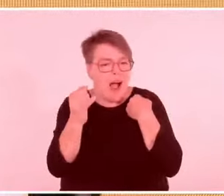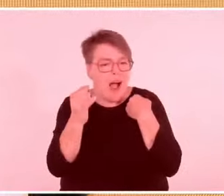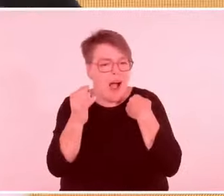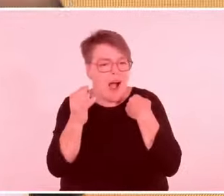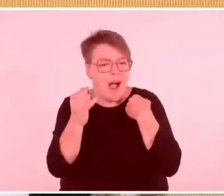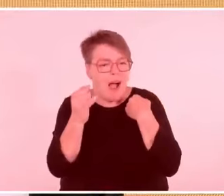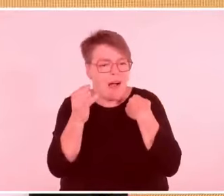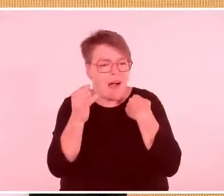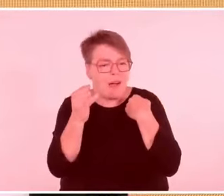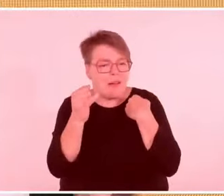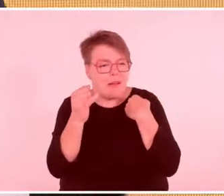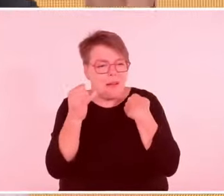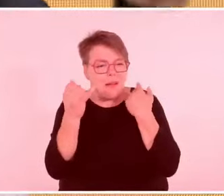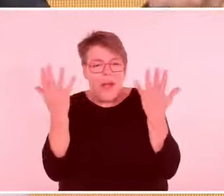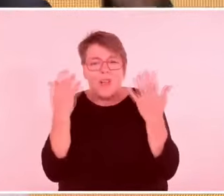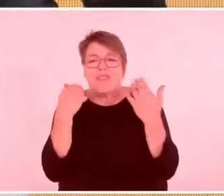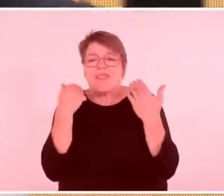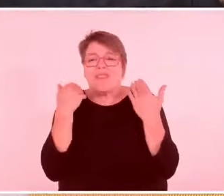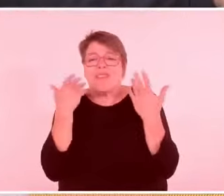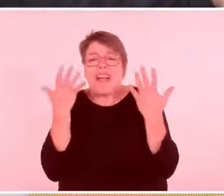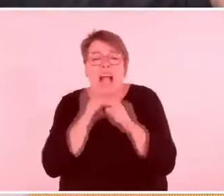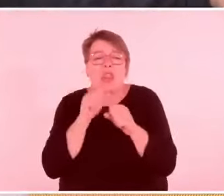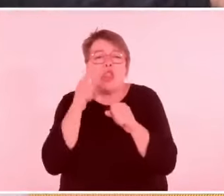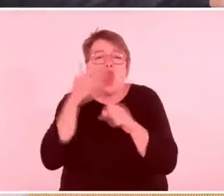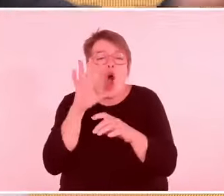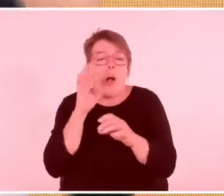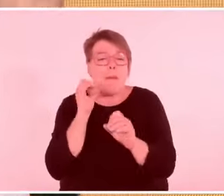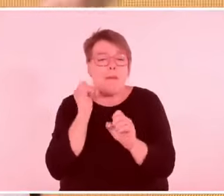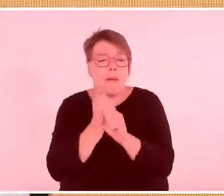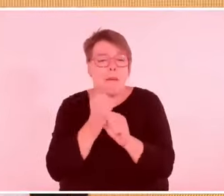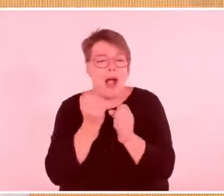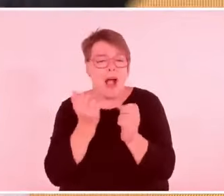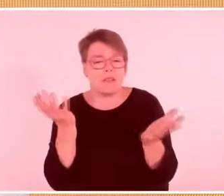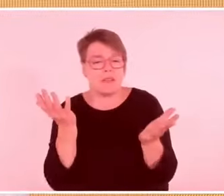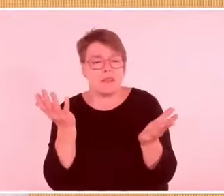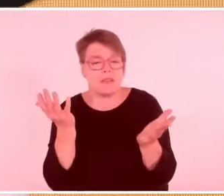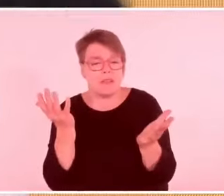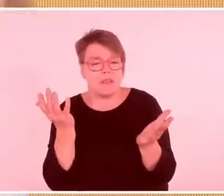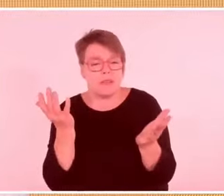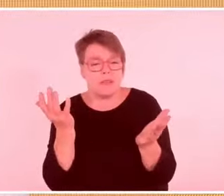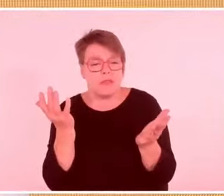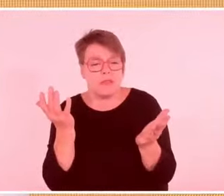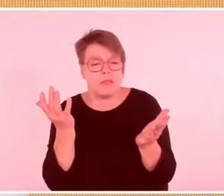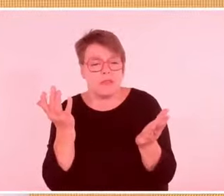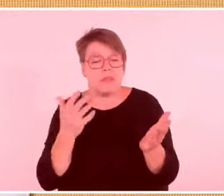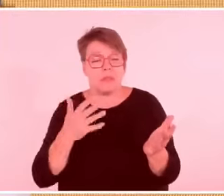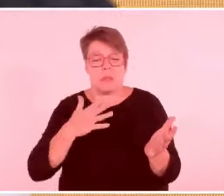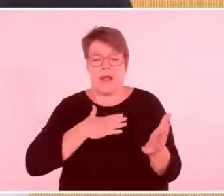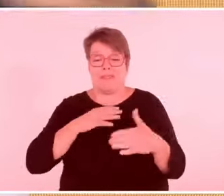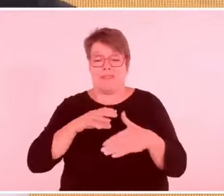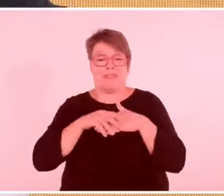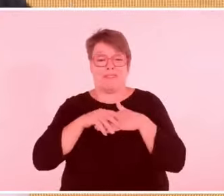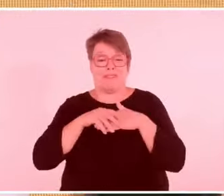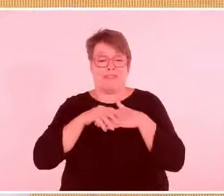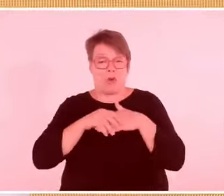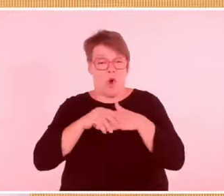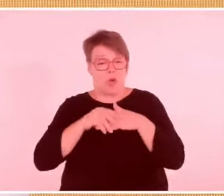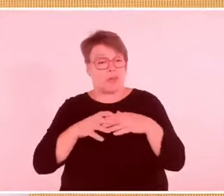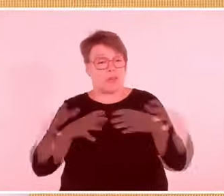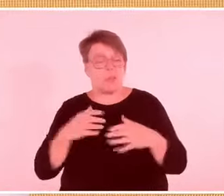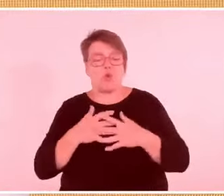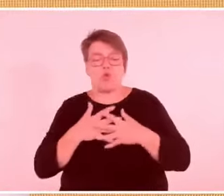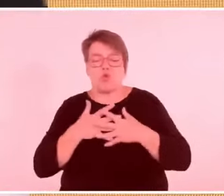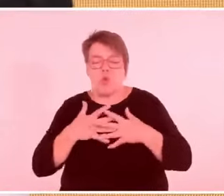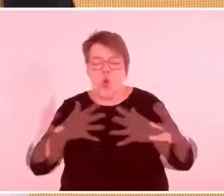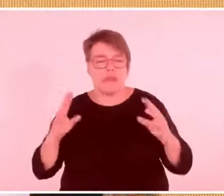ein großes Meeting organisiert und wir haben Walter Benjamin gefeiert. Einen Juden.